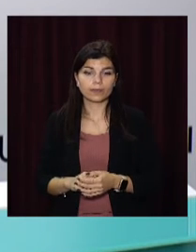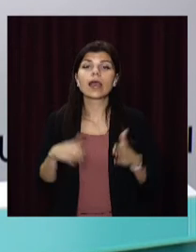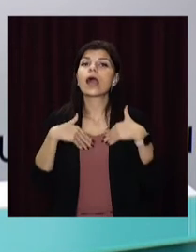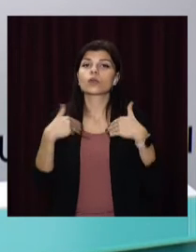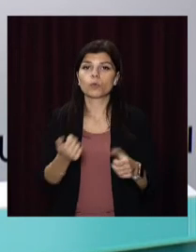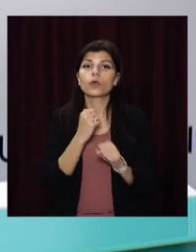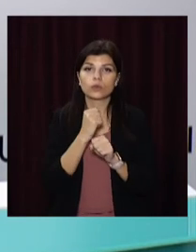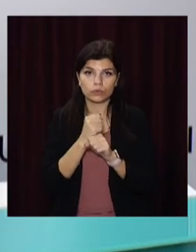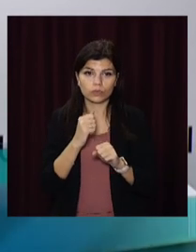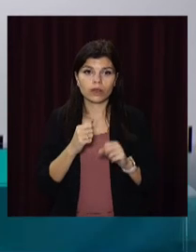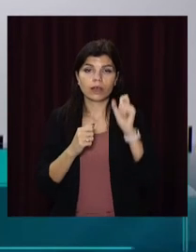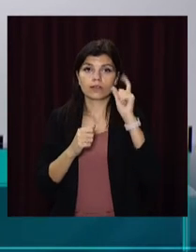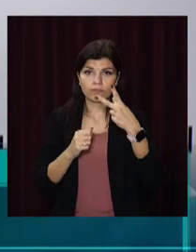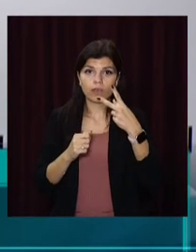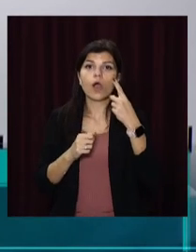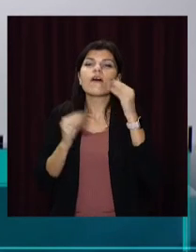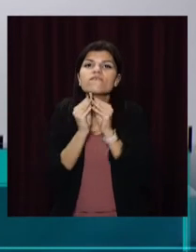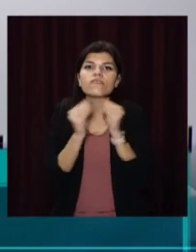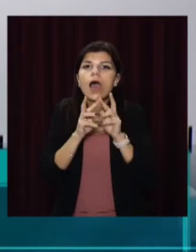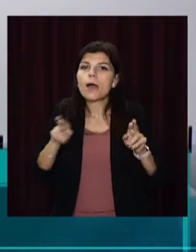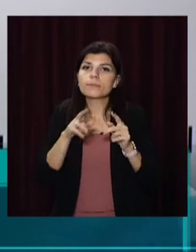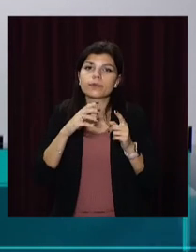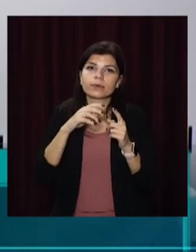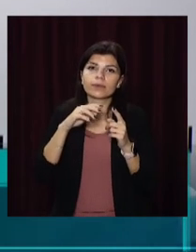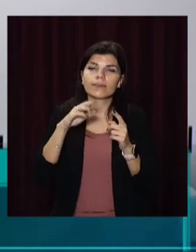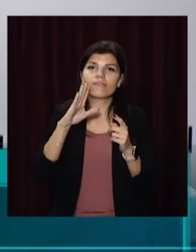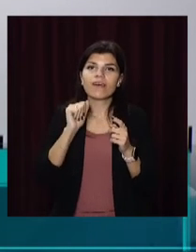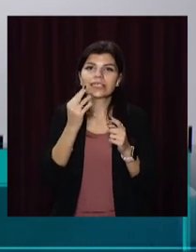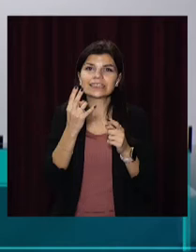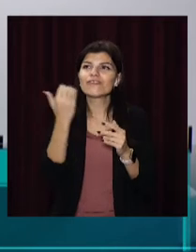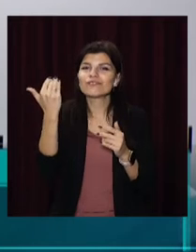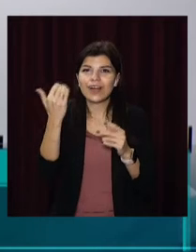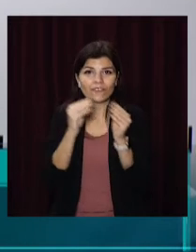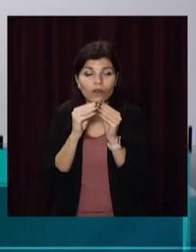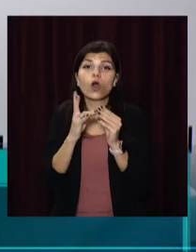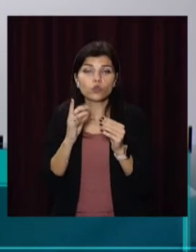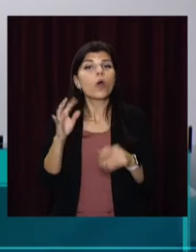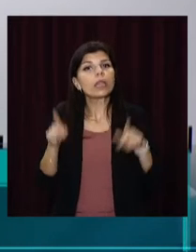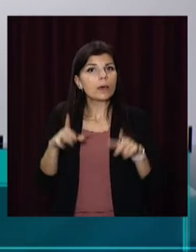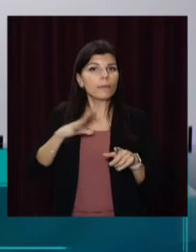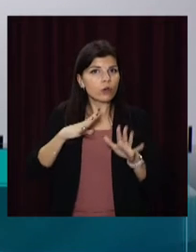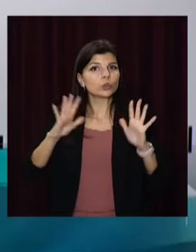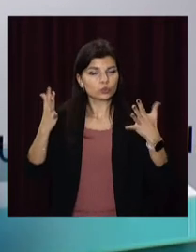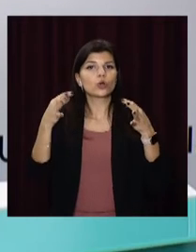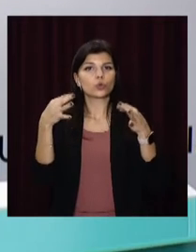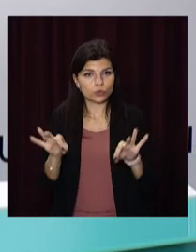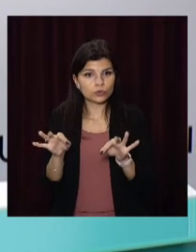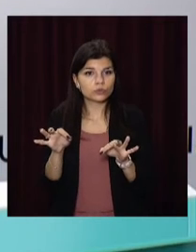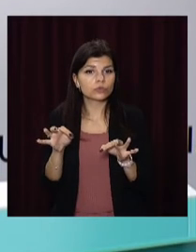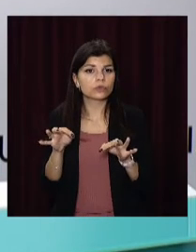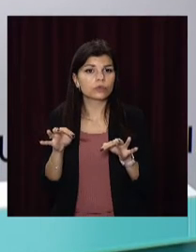Рекомендується робити дві дози однаковими вакцинами. Але в деяких моментах дозволяється національну